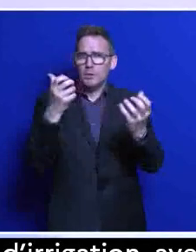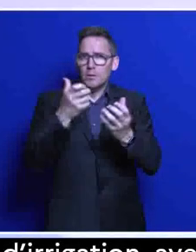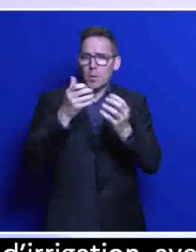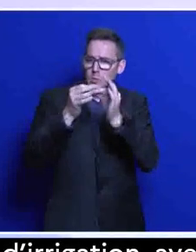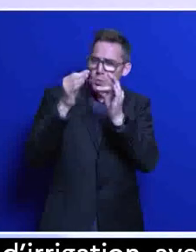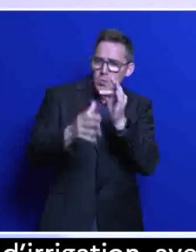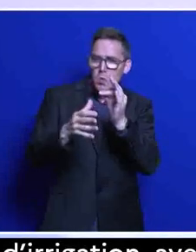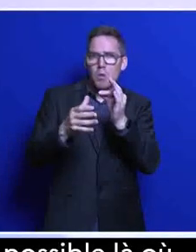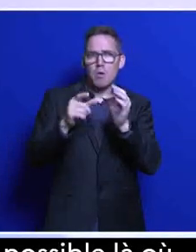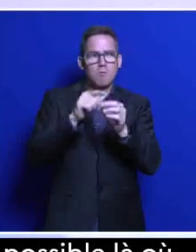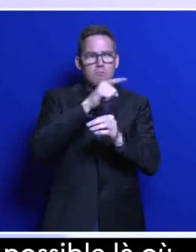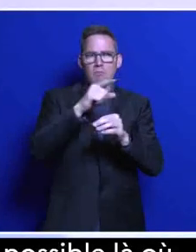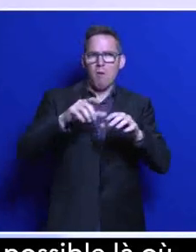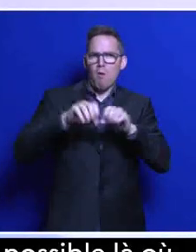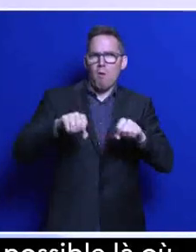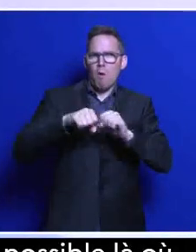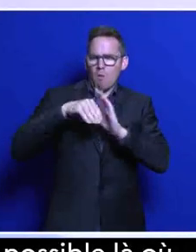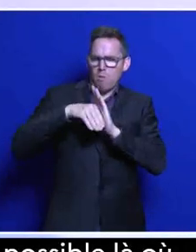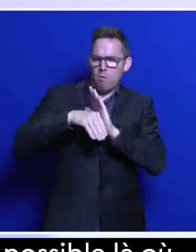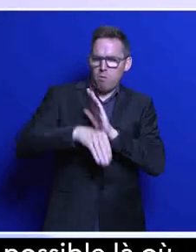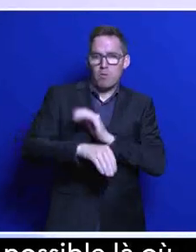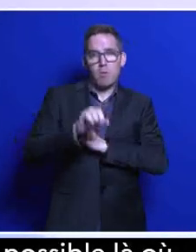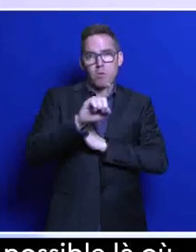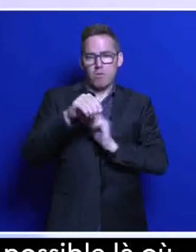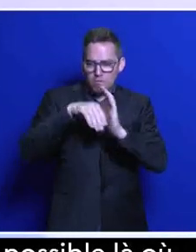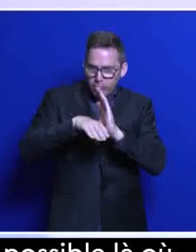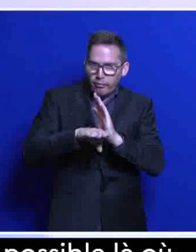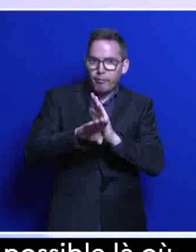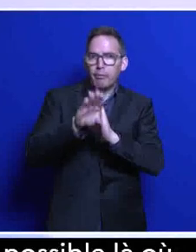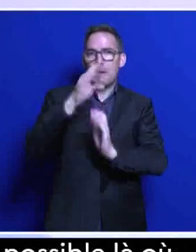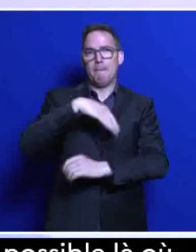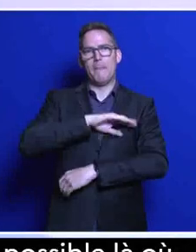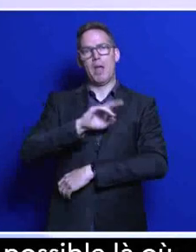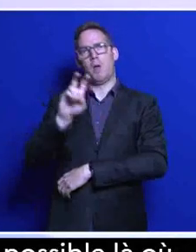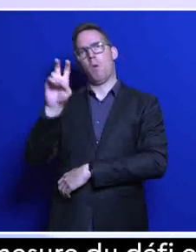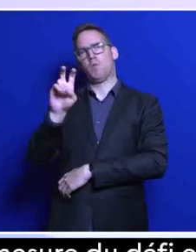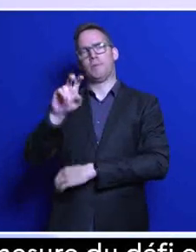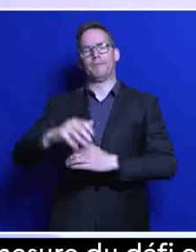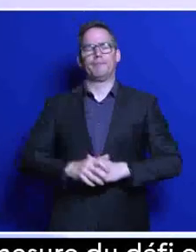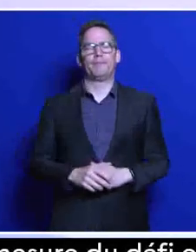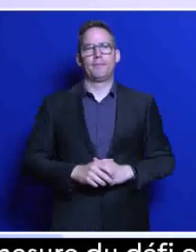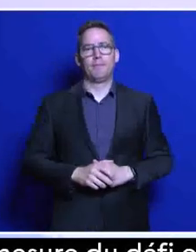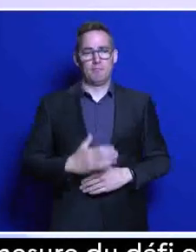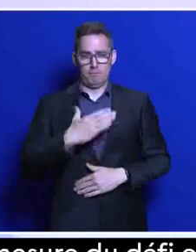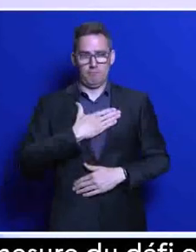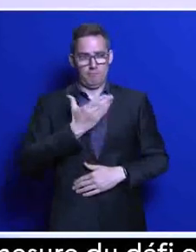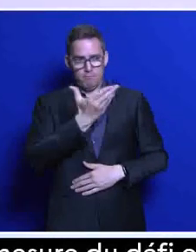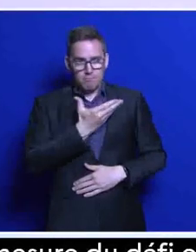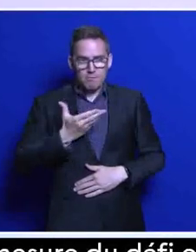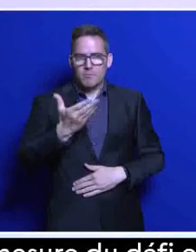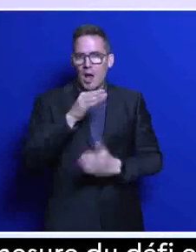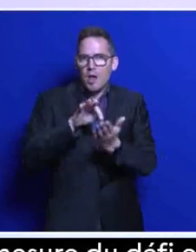non pas par la décroissance, mais par la croissance verte. Nous avons des stratégies qui sont